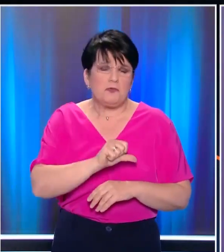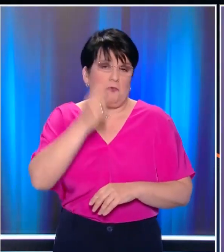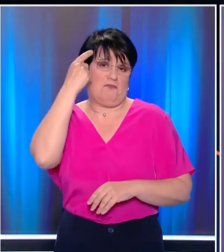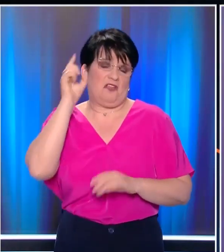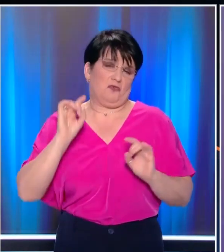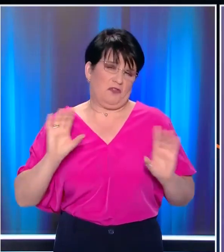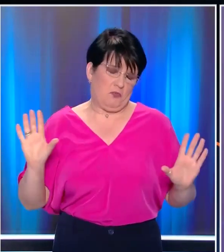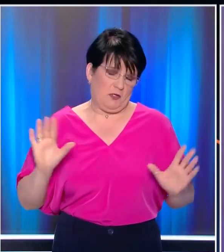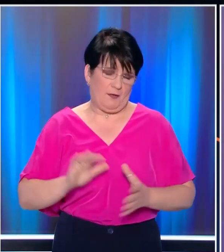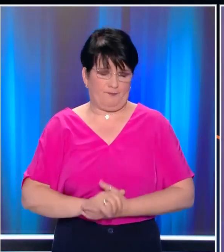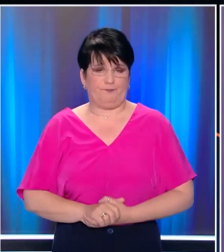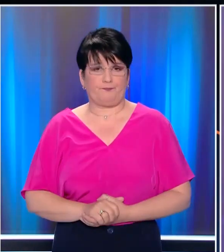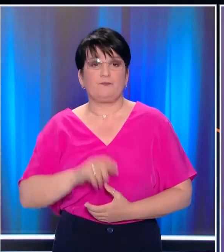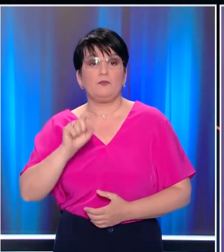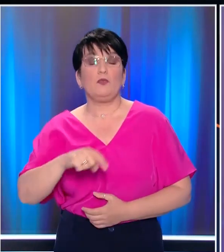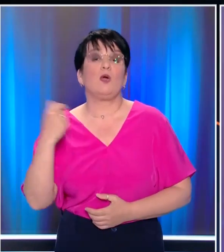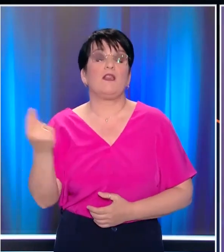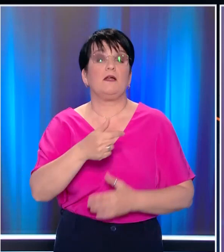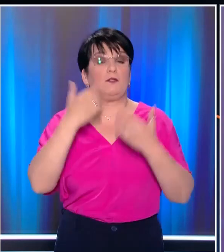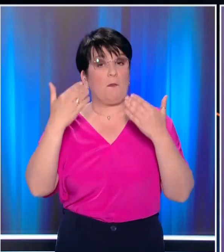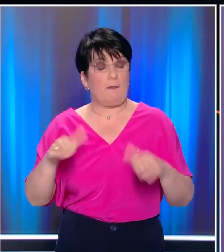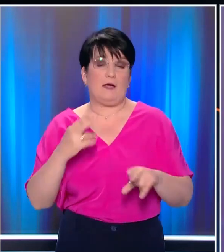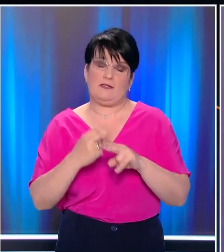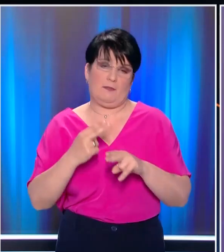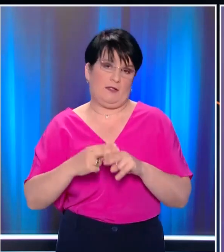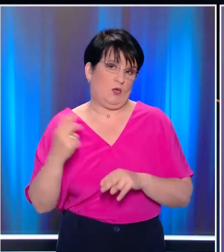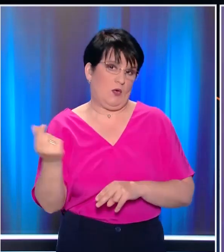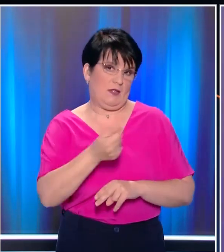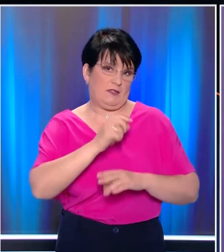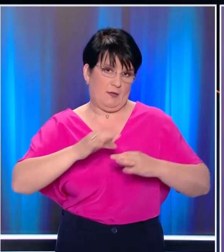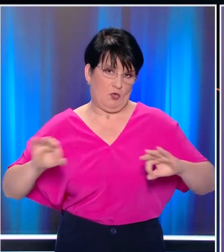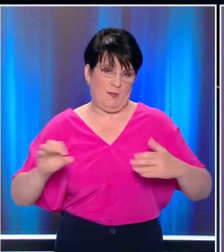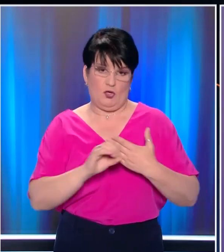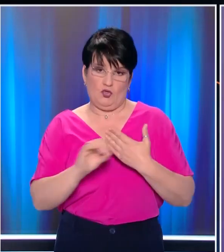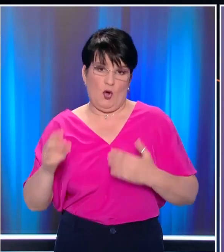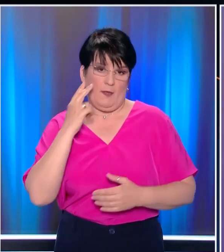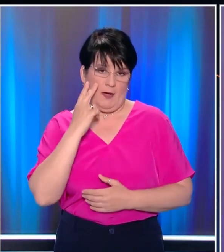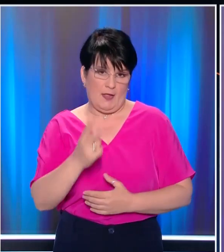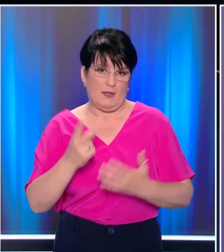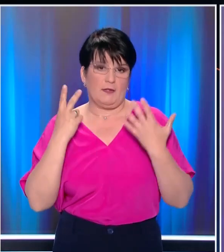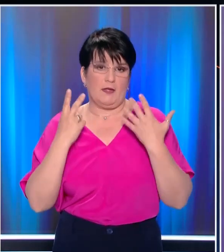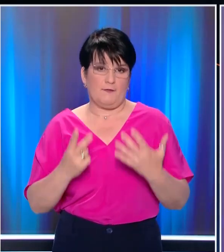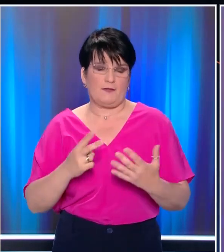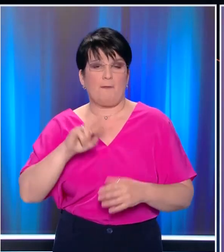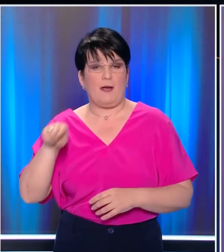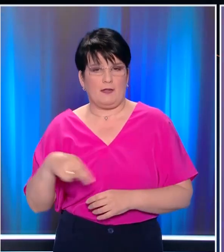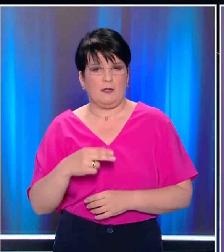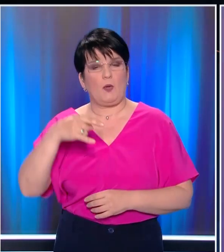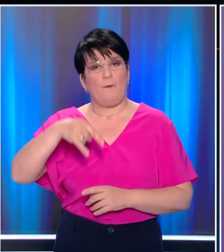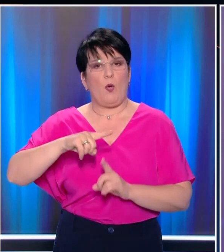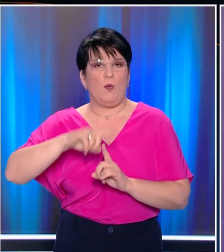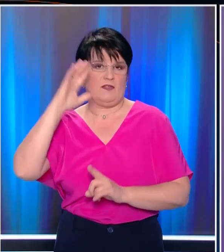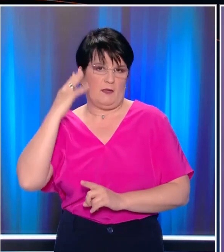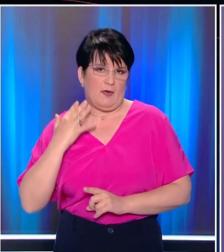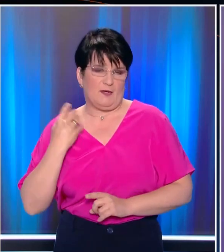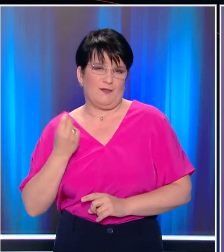Στο σημείο αυτό το δελτίό μας ολοκληρώθηκε όλη η επικαιρότητα αναλυτικά Στο κεντρικό δελτίο ειδήσεων του όπεν στις 7 παρατέταρτο